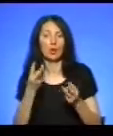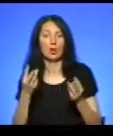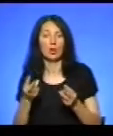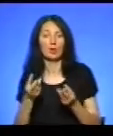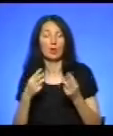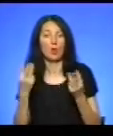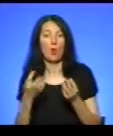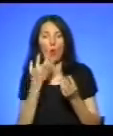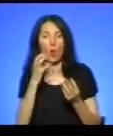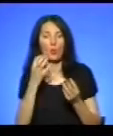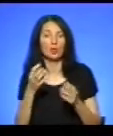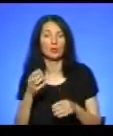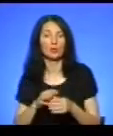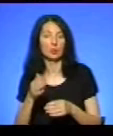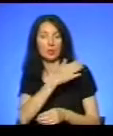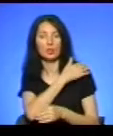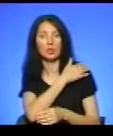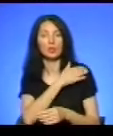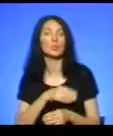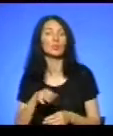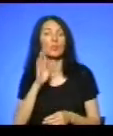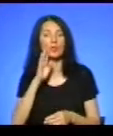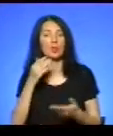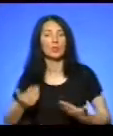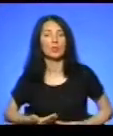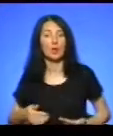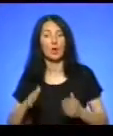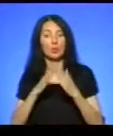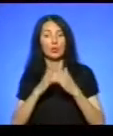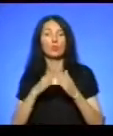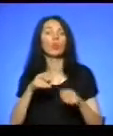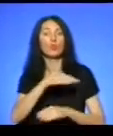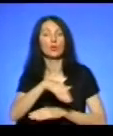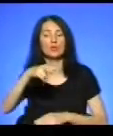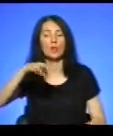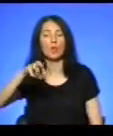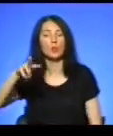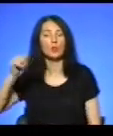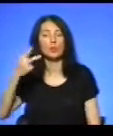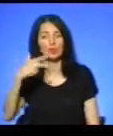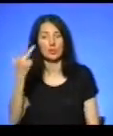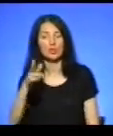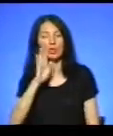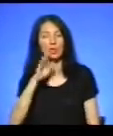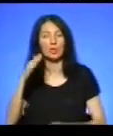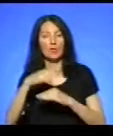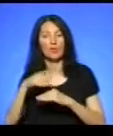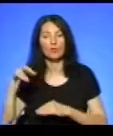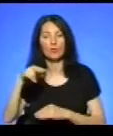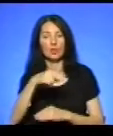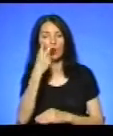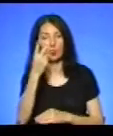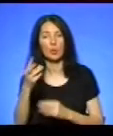Ореста Сеник живе у будинку по вулиці Ломоносова, 33. Жінка вчора ввечері вийшла, побачивши вогонь по сусідству.